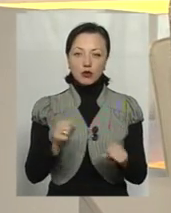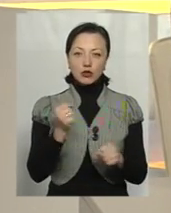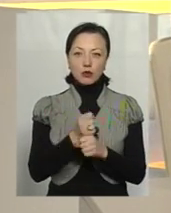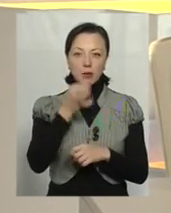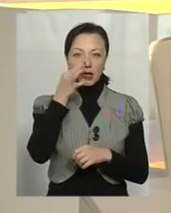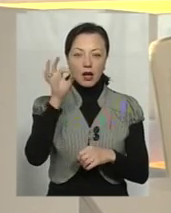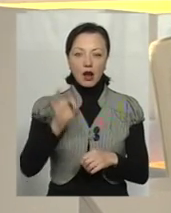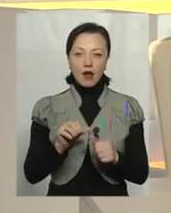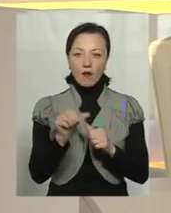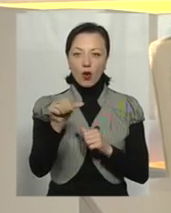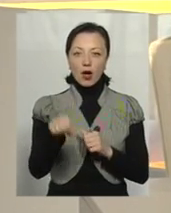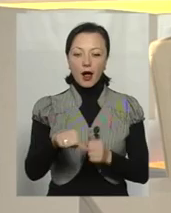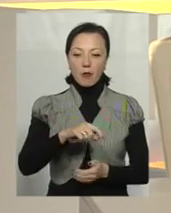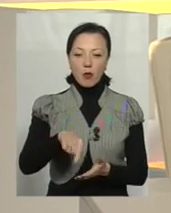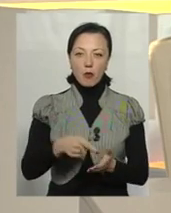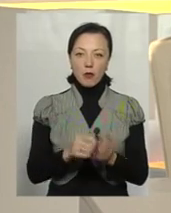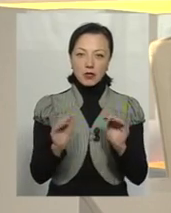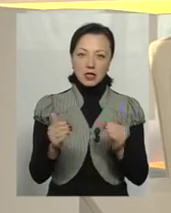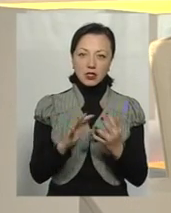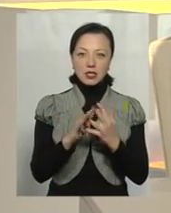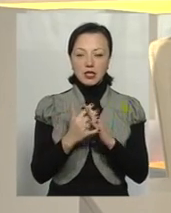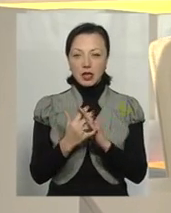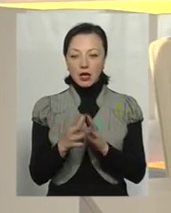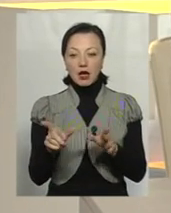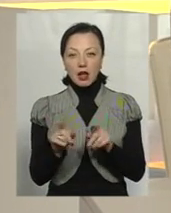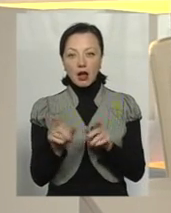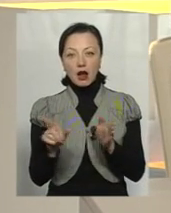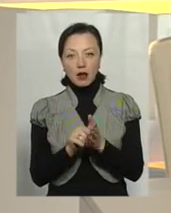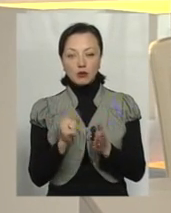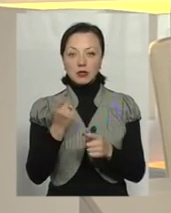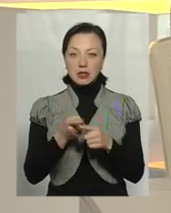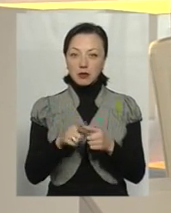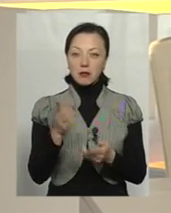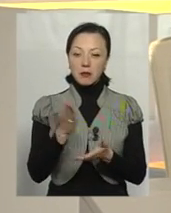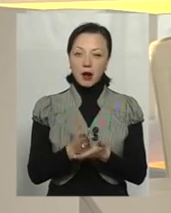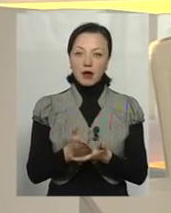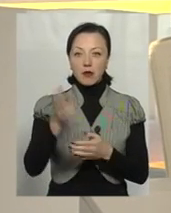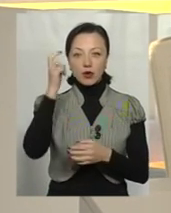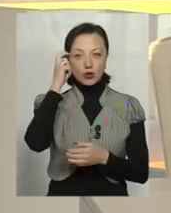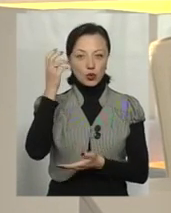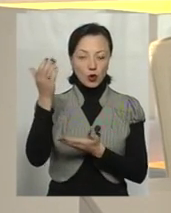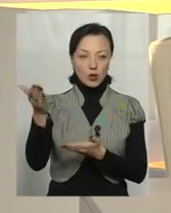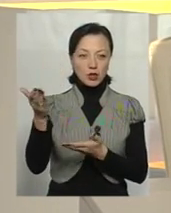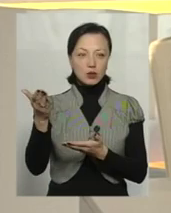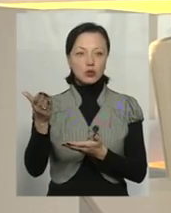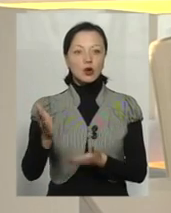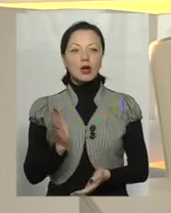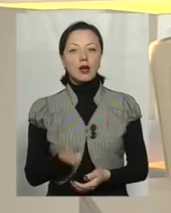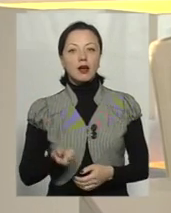окремому містечку, селі чи селище. Разом з тим ми маємо столицю. Ми маємо кілька таких